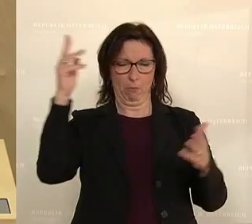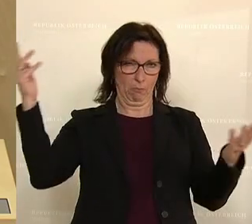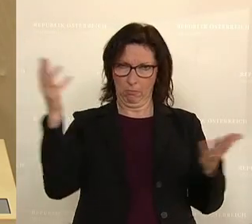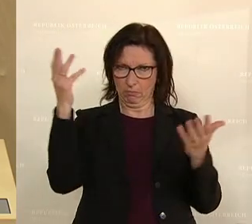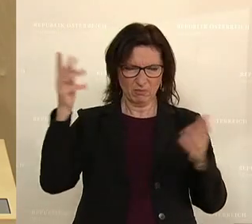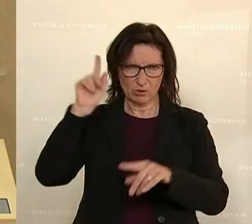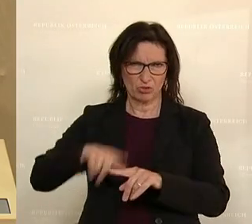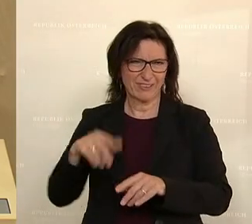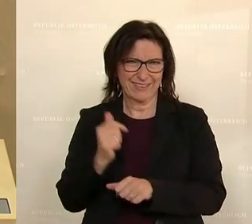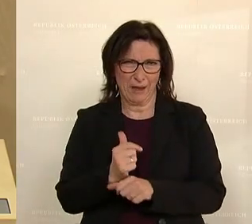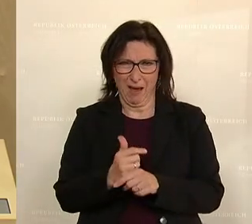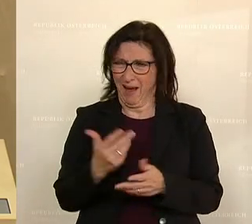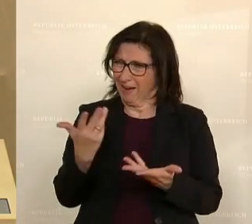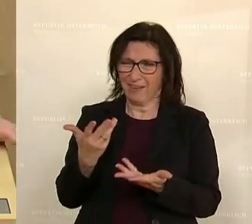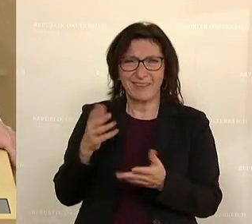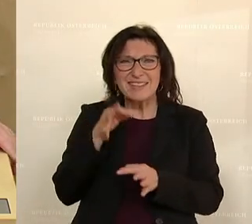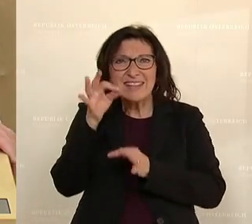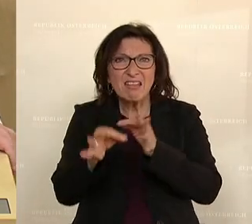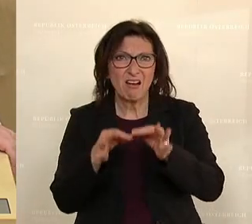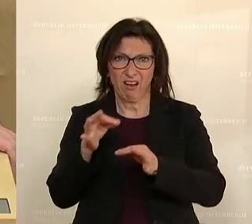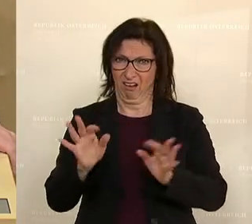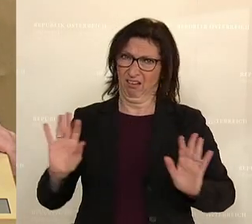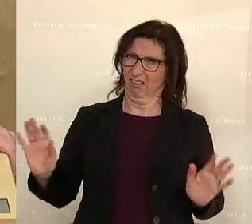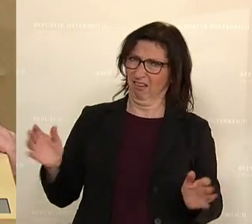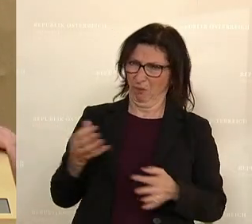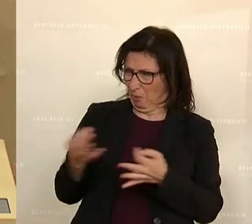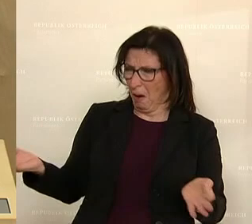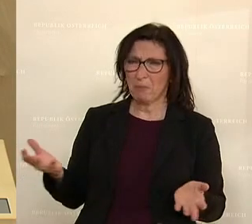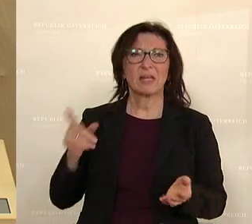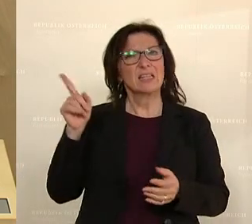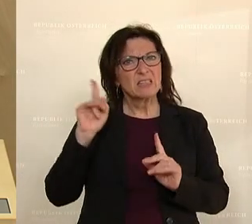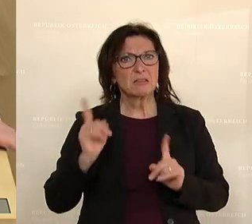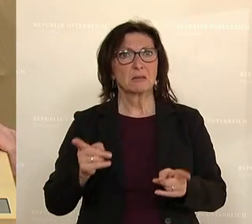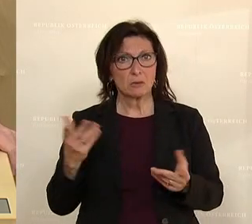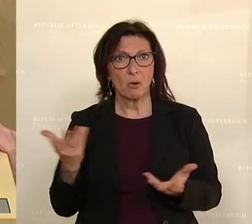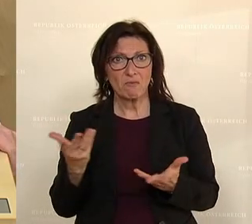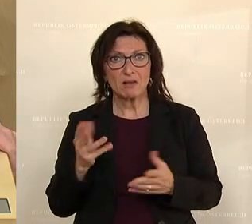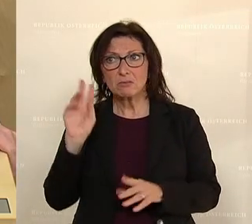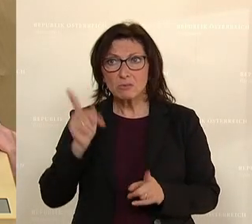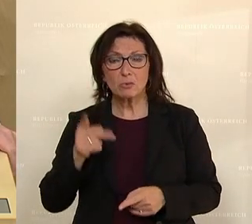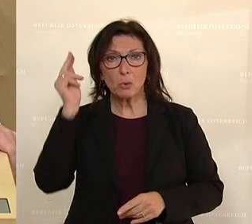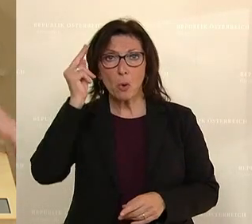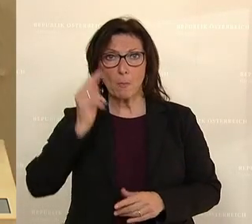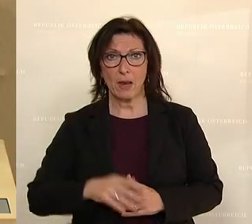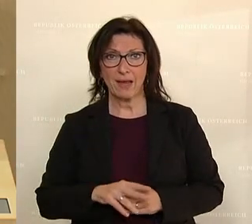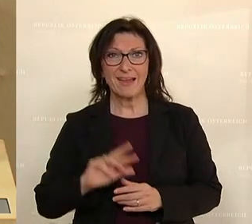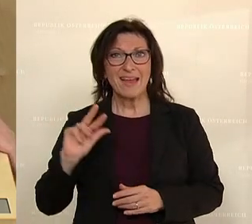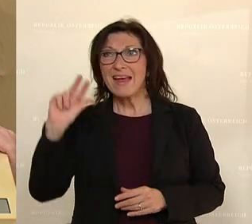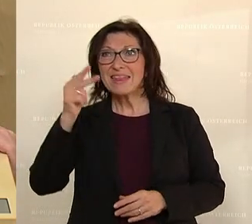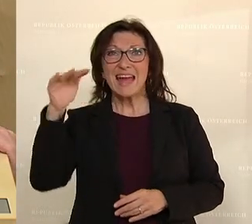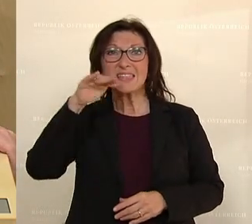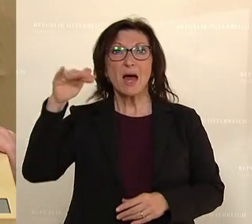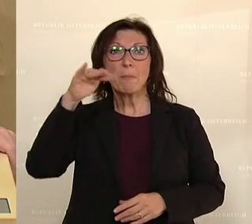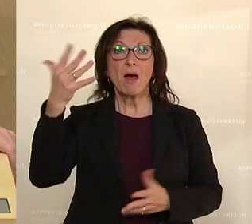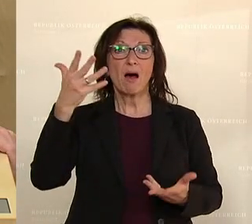schlecht gemacht, hat mit Strategie nichts zu tun. Sie sollten sich damit beschäftigen, etwa sich Gedanken zu machen im TZ-Bereich, was sind die